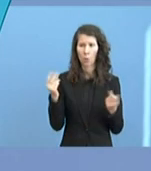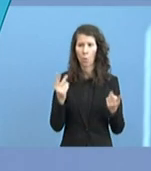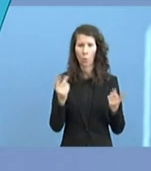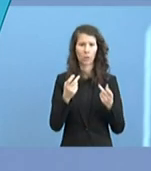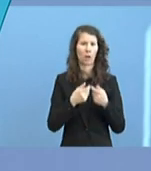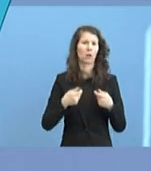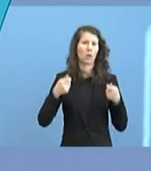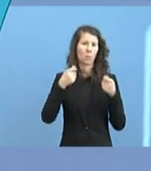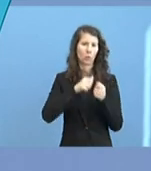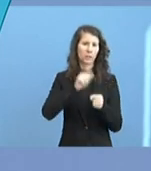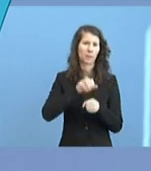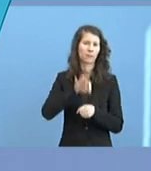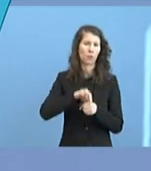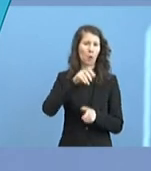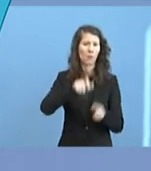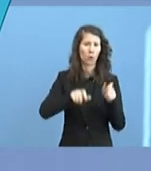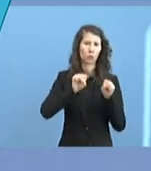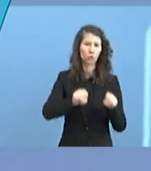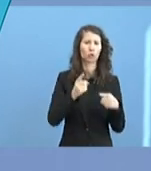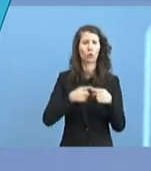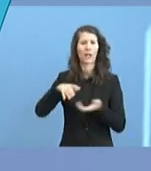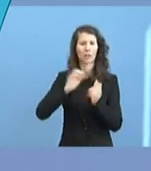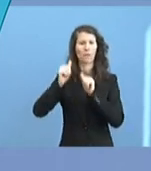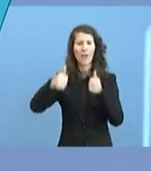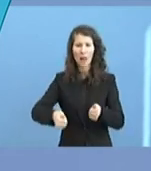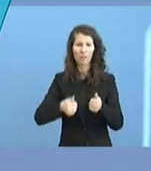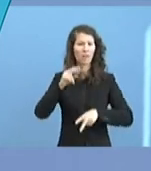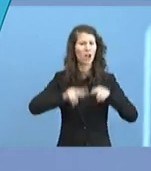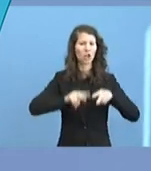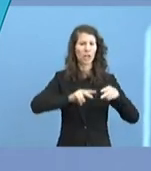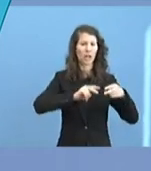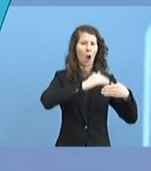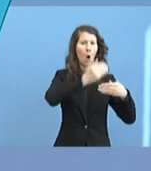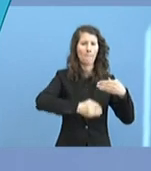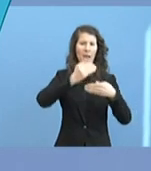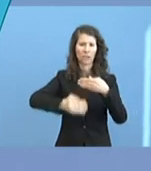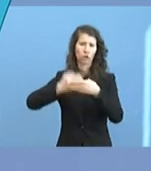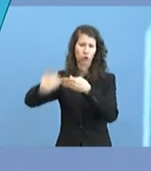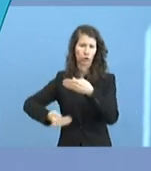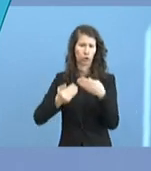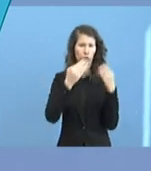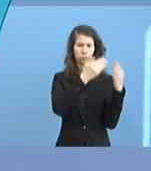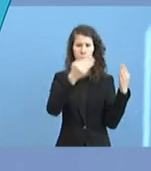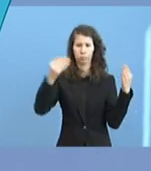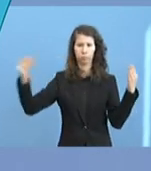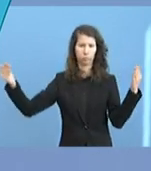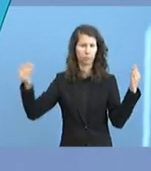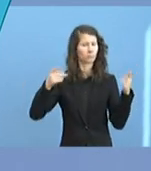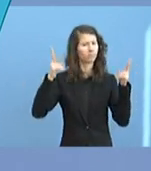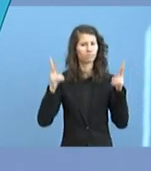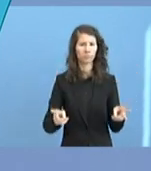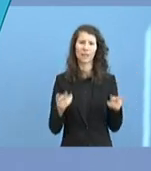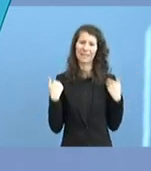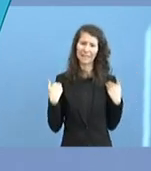Bevölkerungsschutz und Katastrophenhilfe. Sie haben als Bürger eine Vielfalt von wirklich seriösen Quellen zur